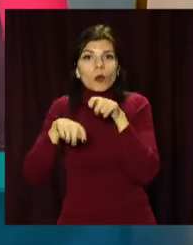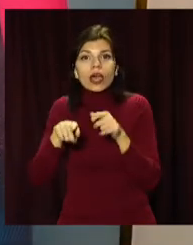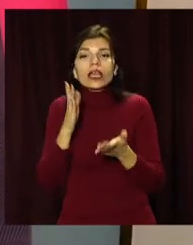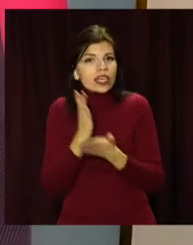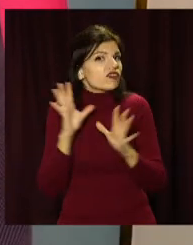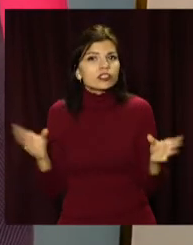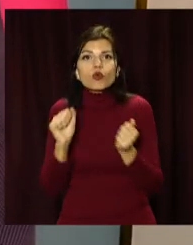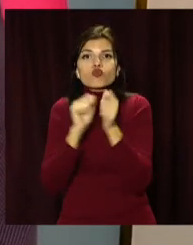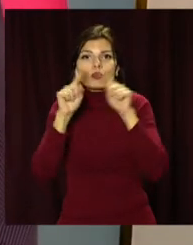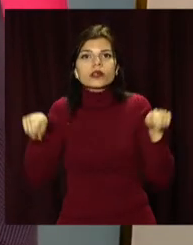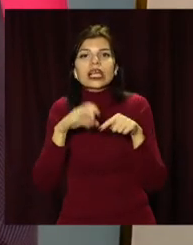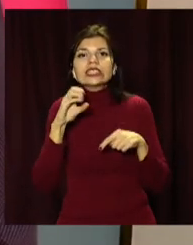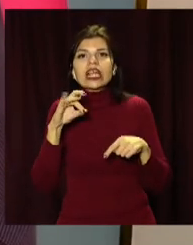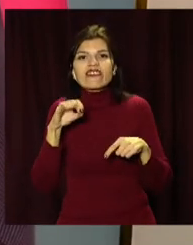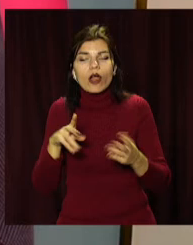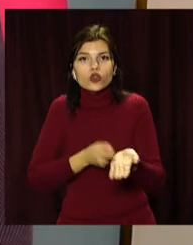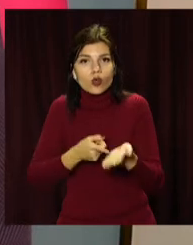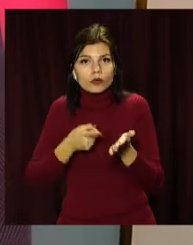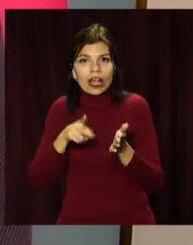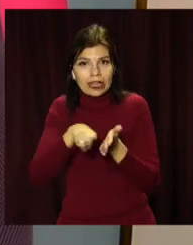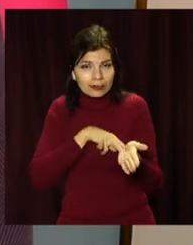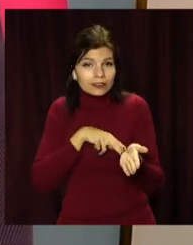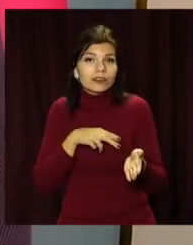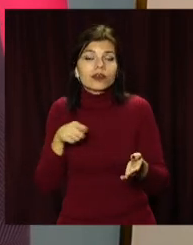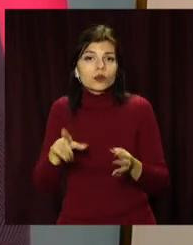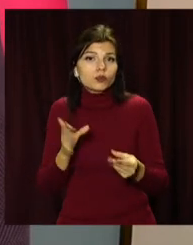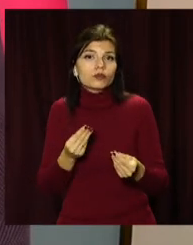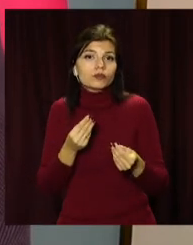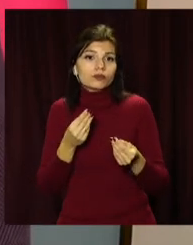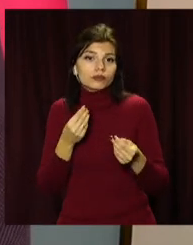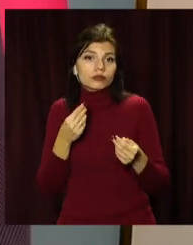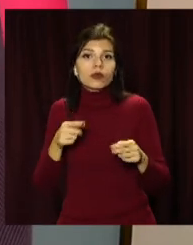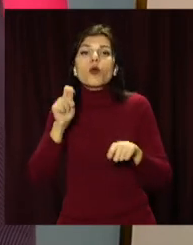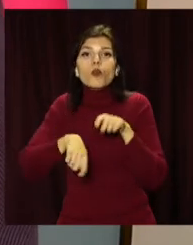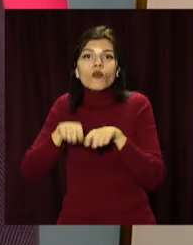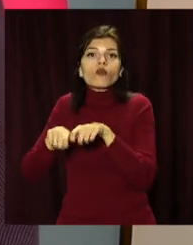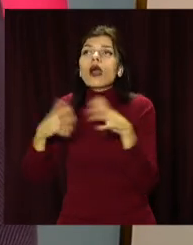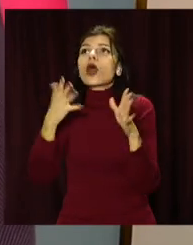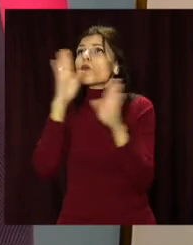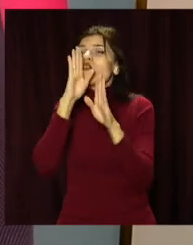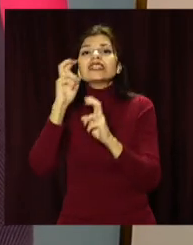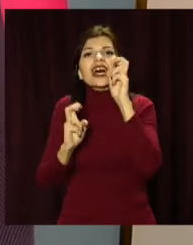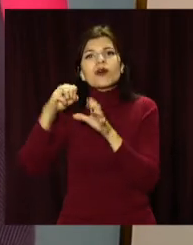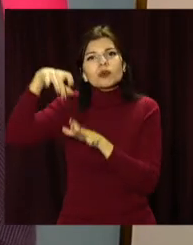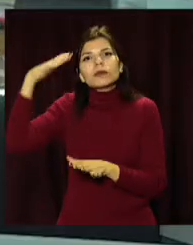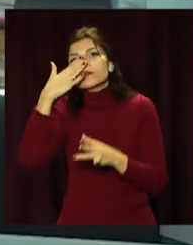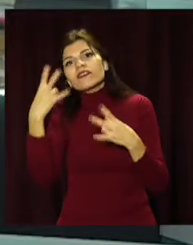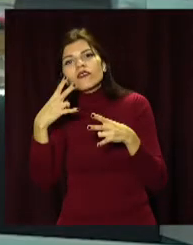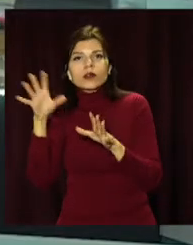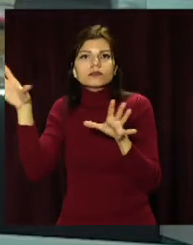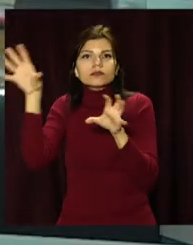буде робота вже по дослідженню викиднів, які є повітря на підприємствах.